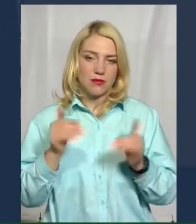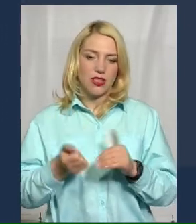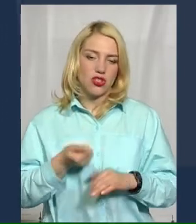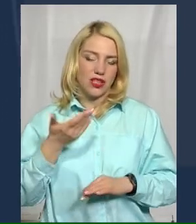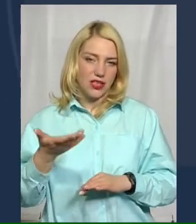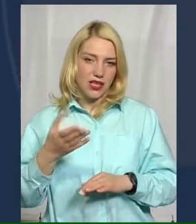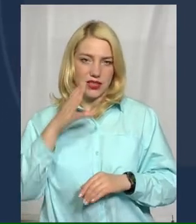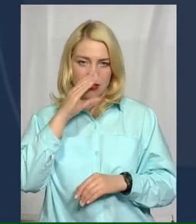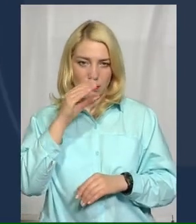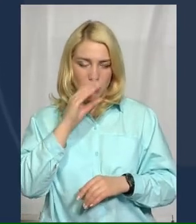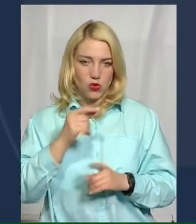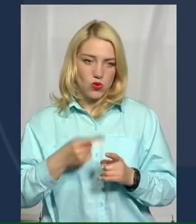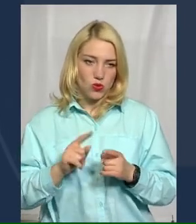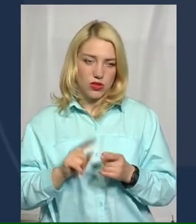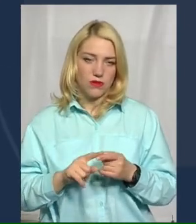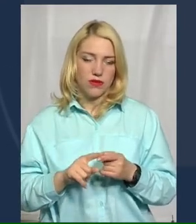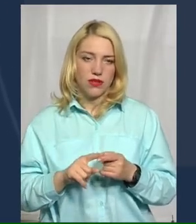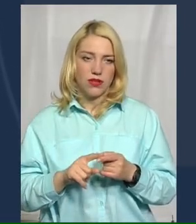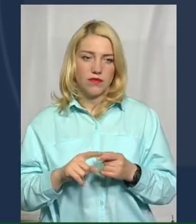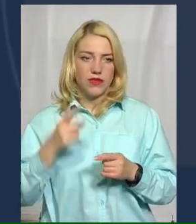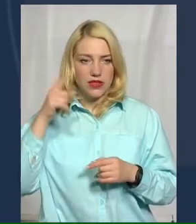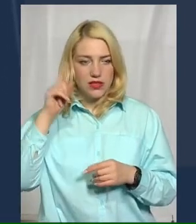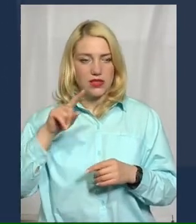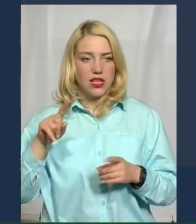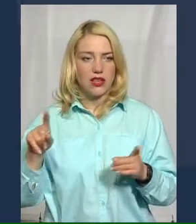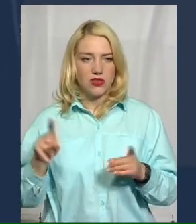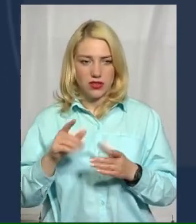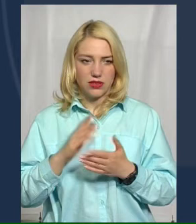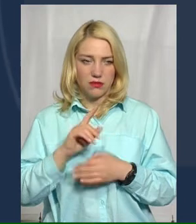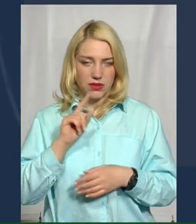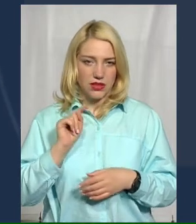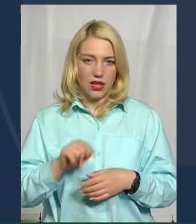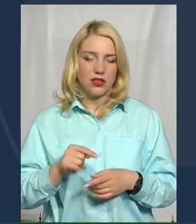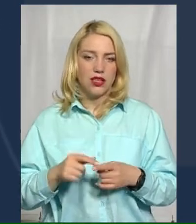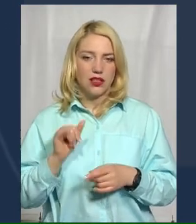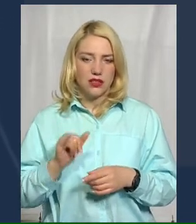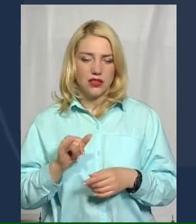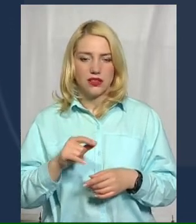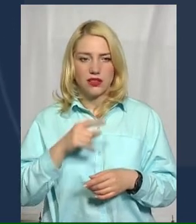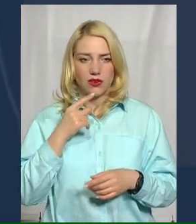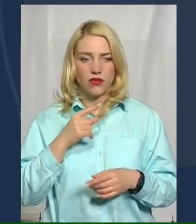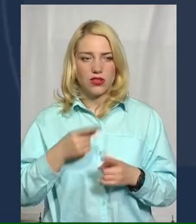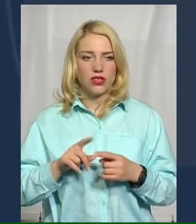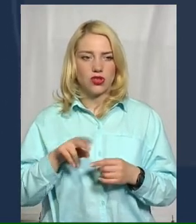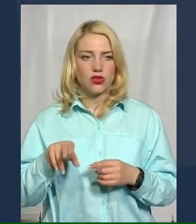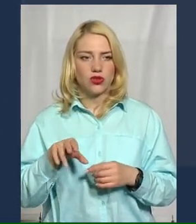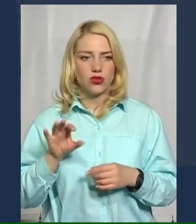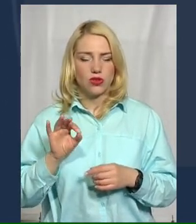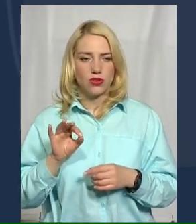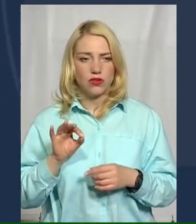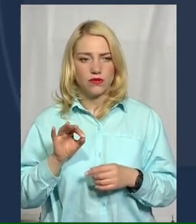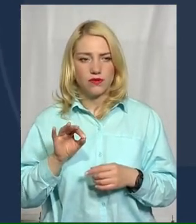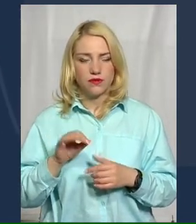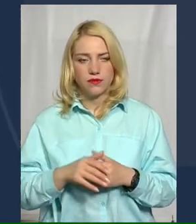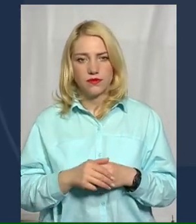присилають і красиво, другі, зменшувати. Є питання. Пільговики остаючі в силі, і питання,